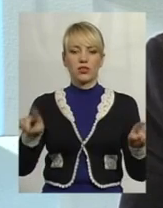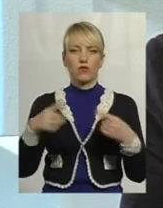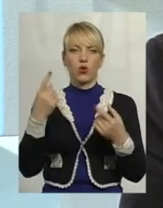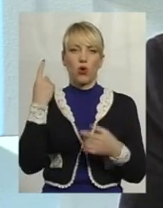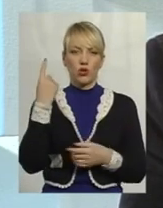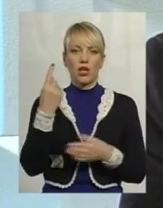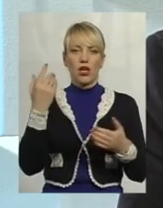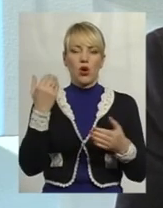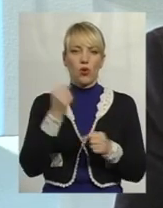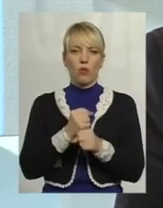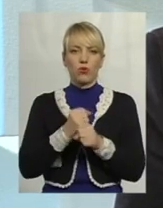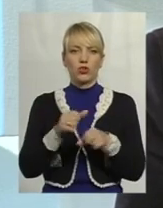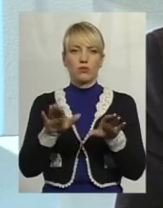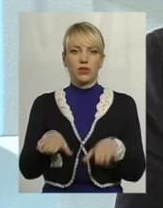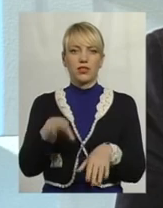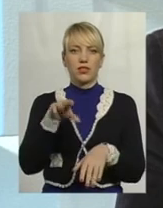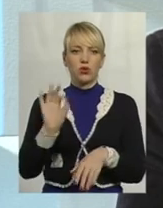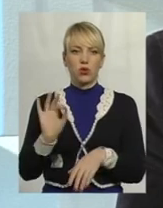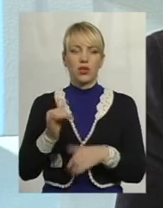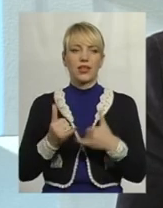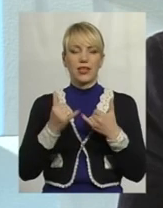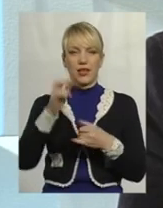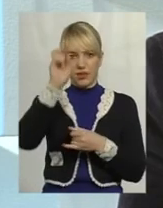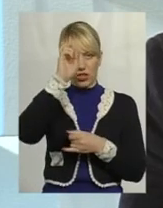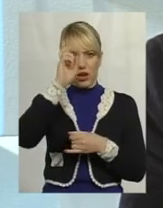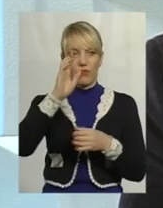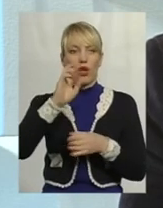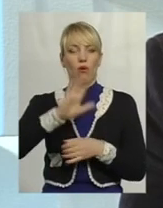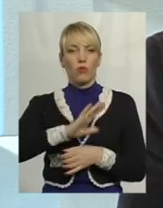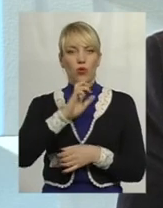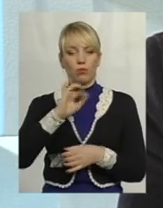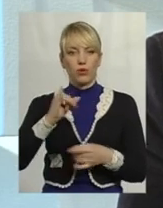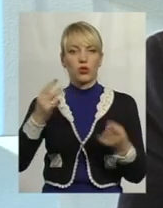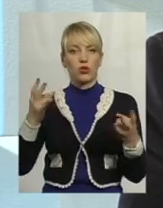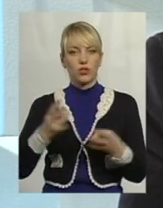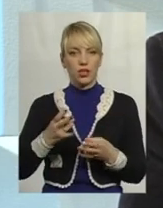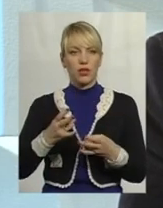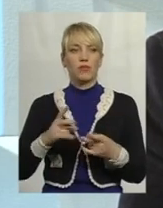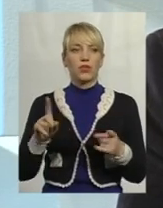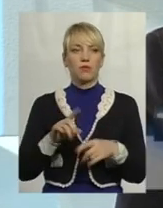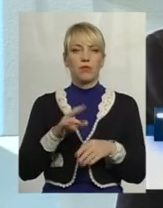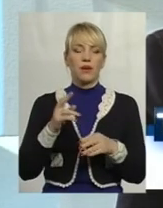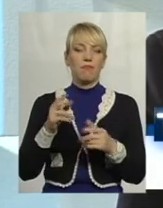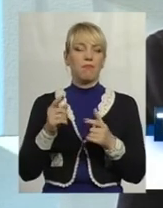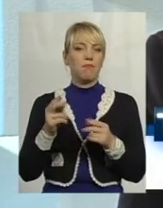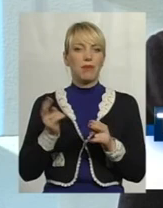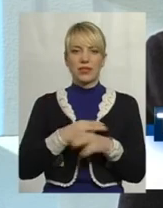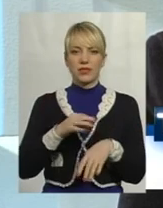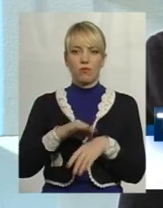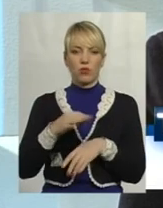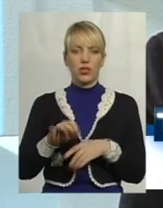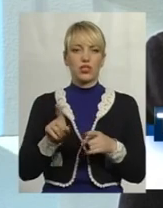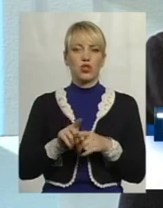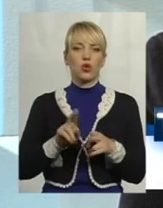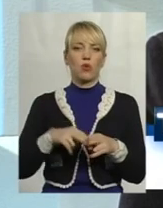нове робоче місце, то для держави було б доцільним або безболісним компенсувати саме